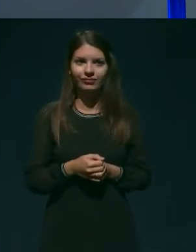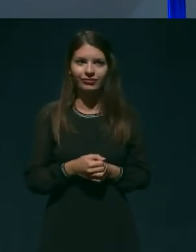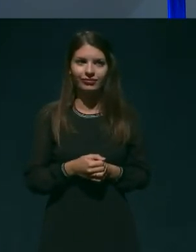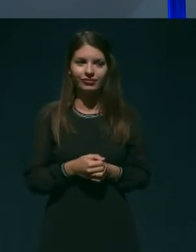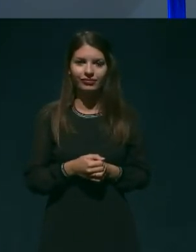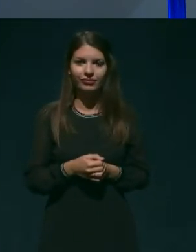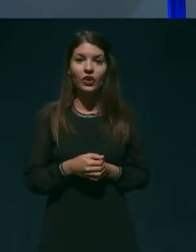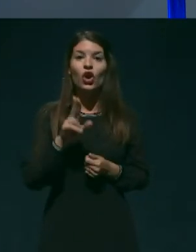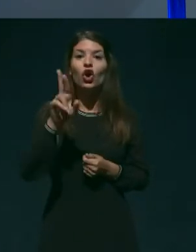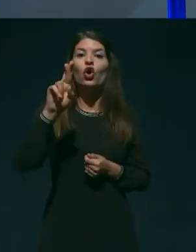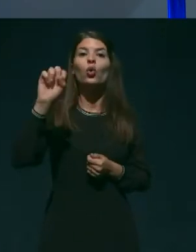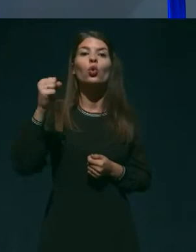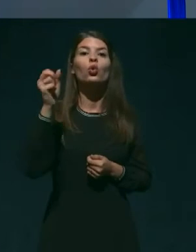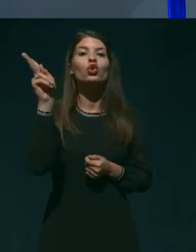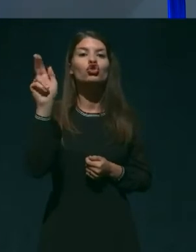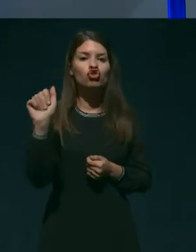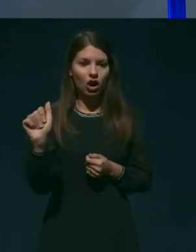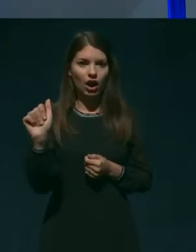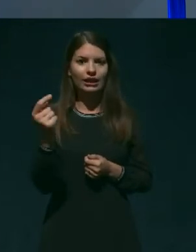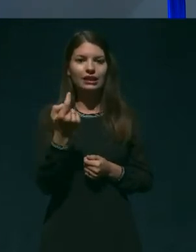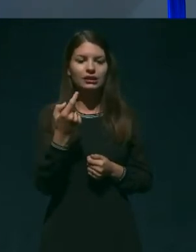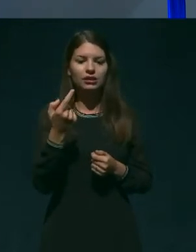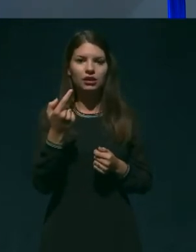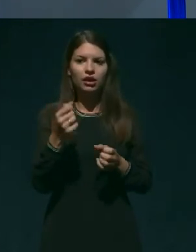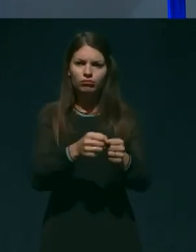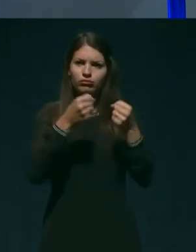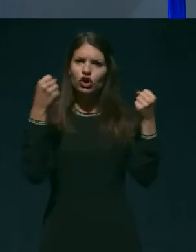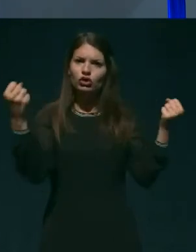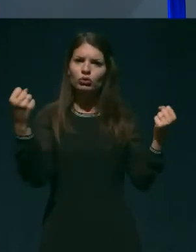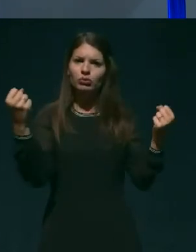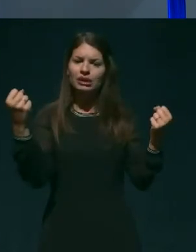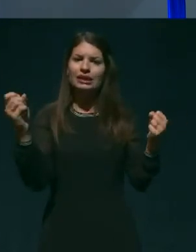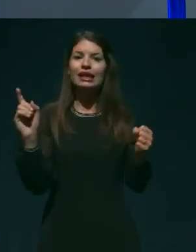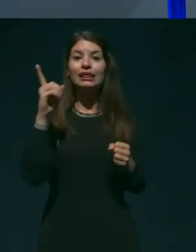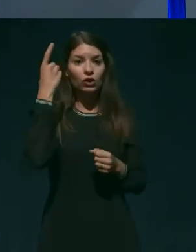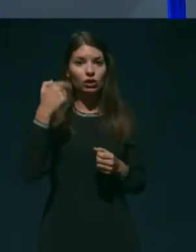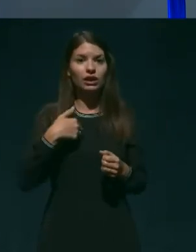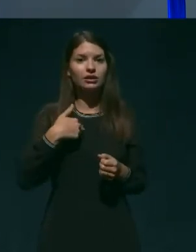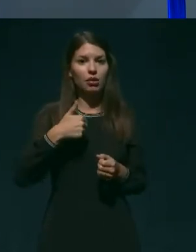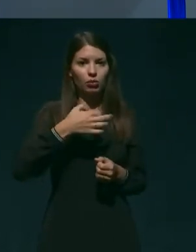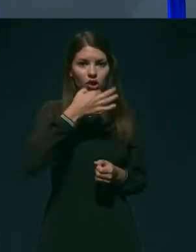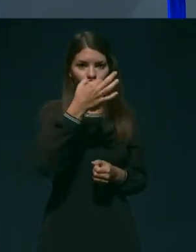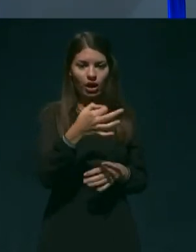Urška Rusis, časopisa dnevnik, imamo vprašanje za dr. Bejovič.